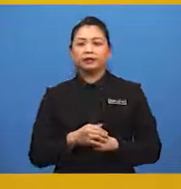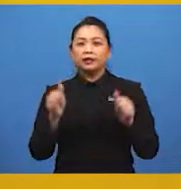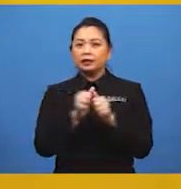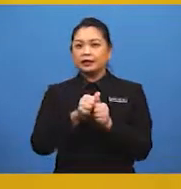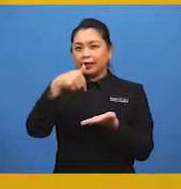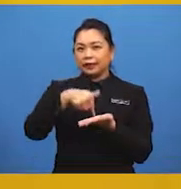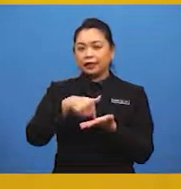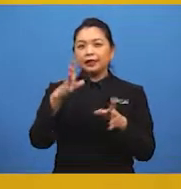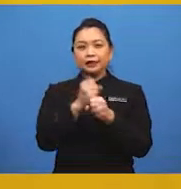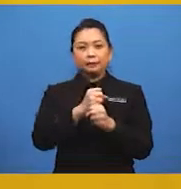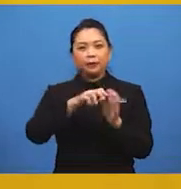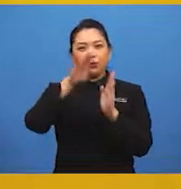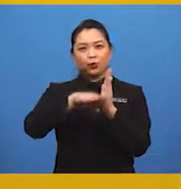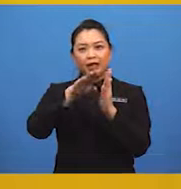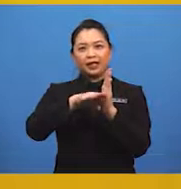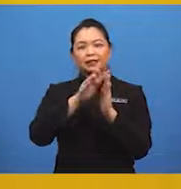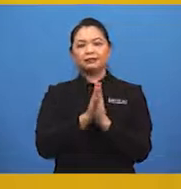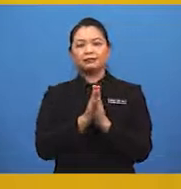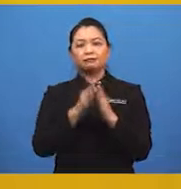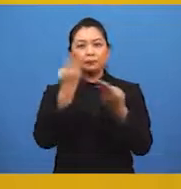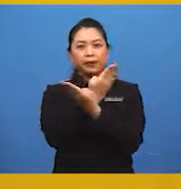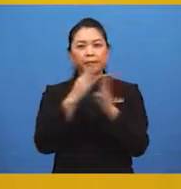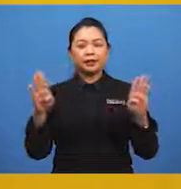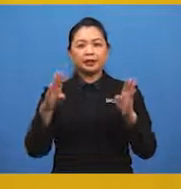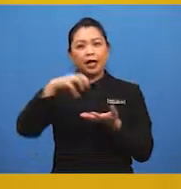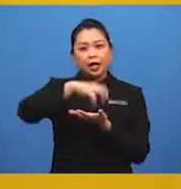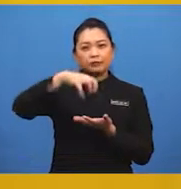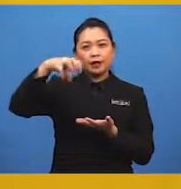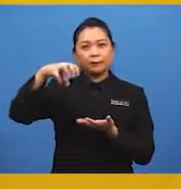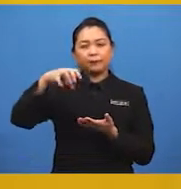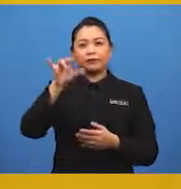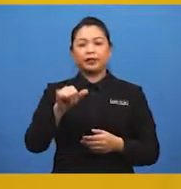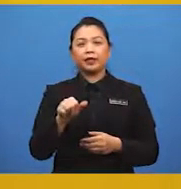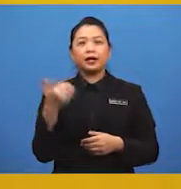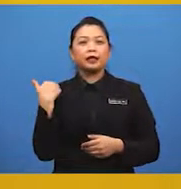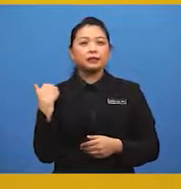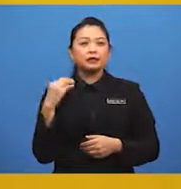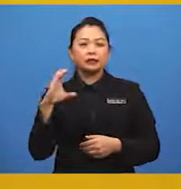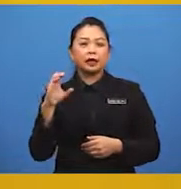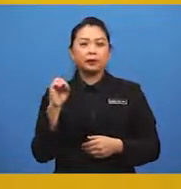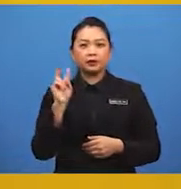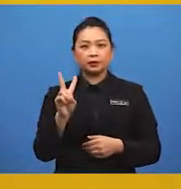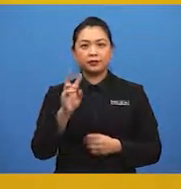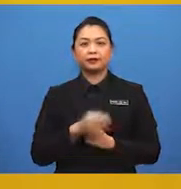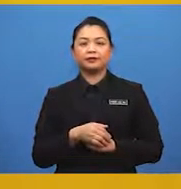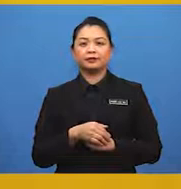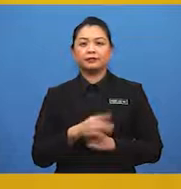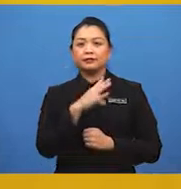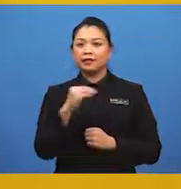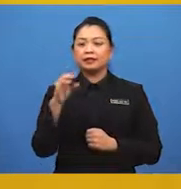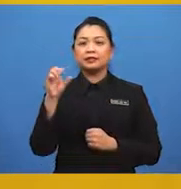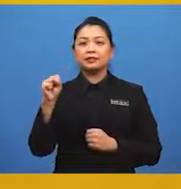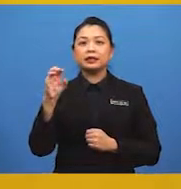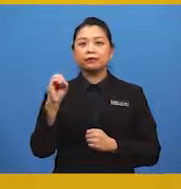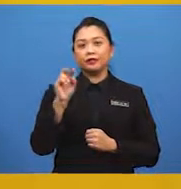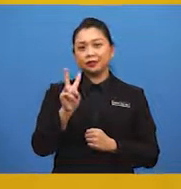Dengan ini, dapat mengurangkan pembebasan asap yang mengandungi karbon dioksida dan